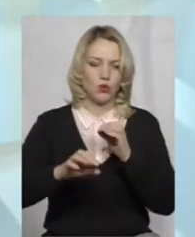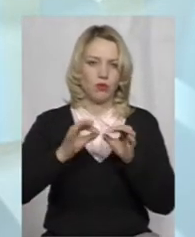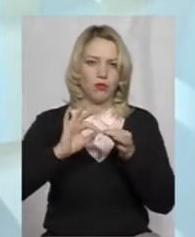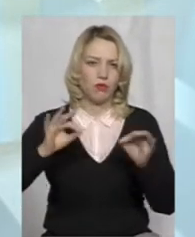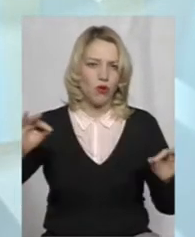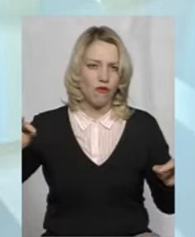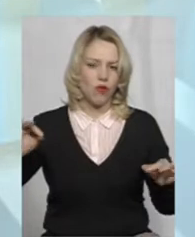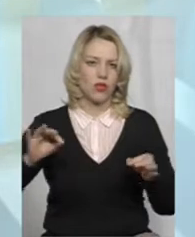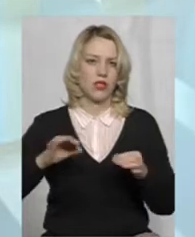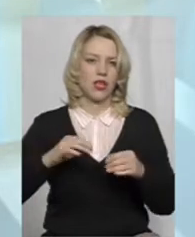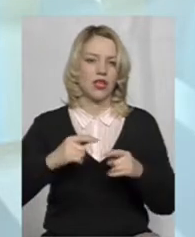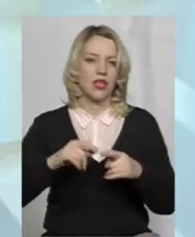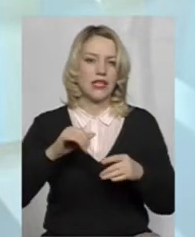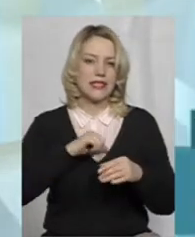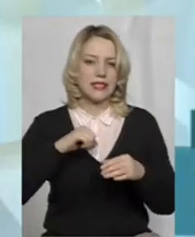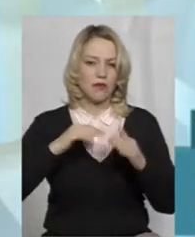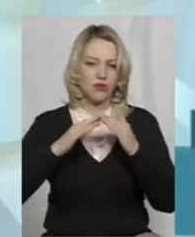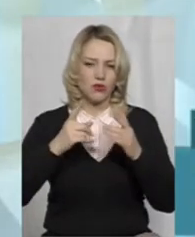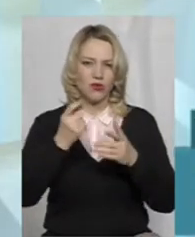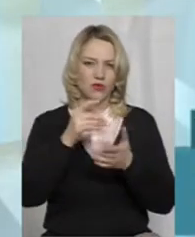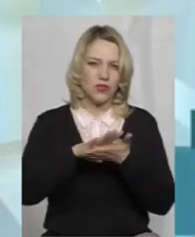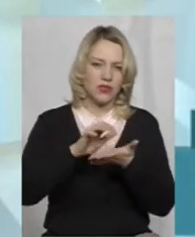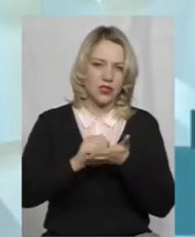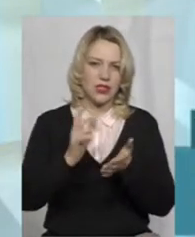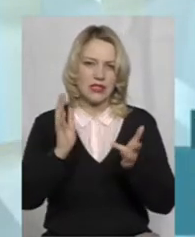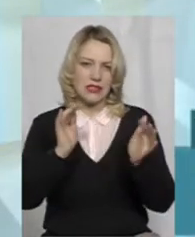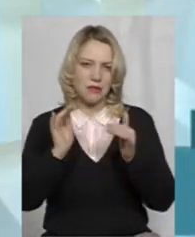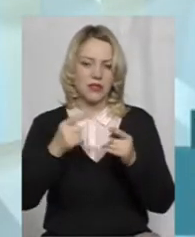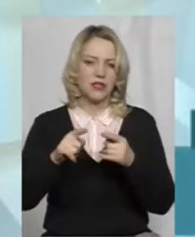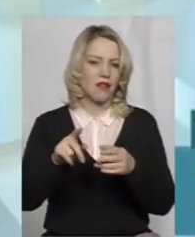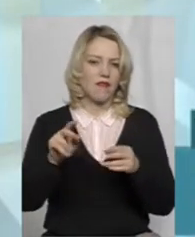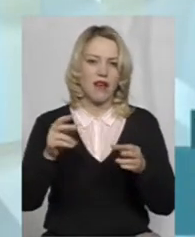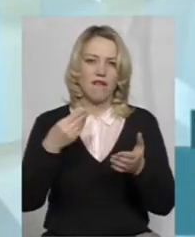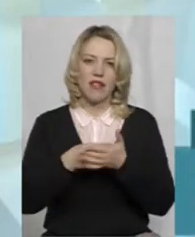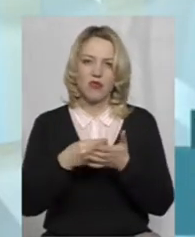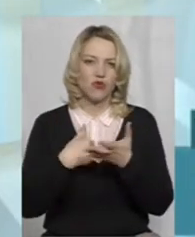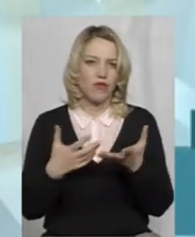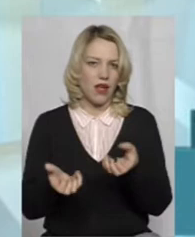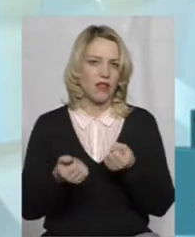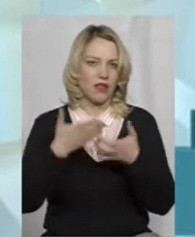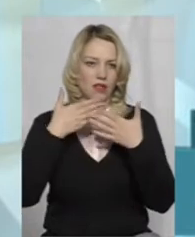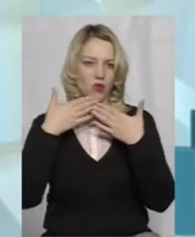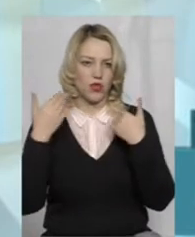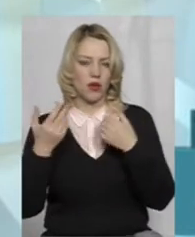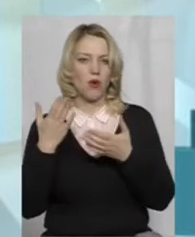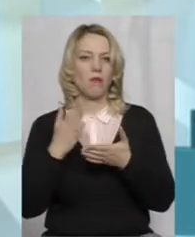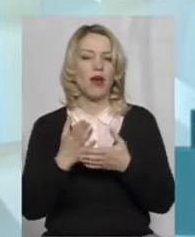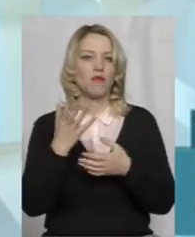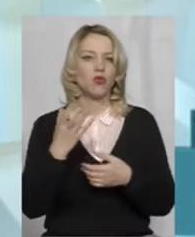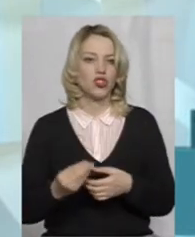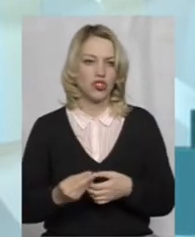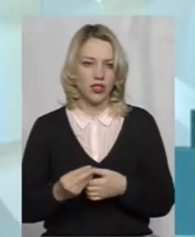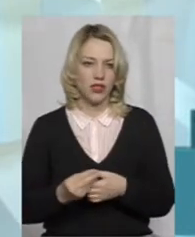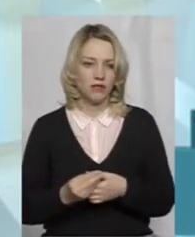проводка, сама будівля десь руйнується, десь сиплеться. Ніякого фінансування ми не отримуємо, а маємо ще і